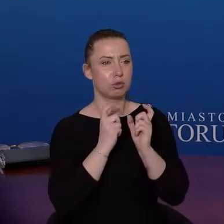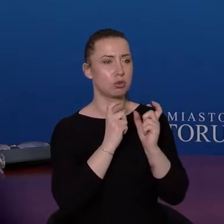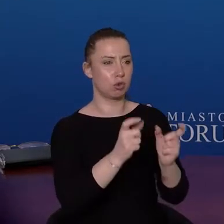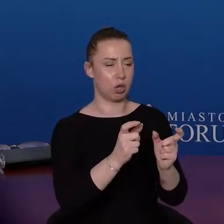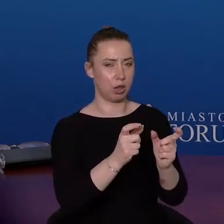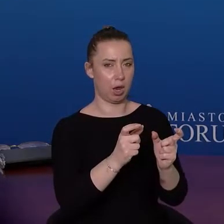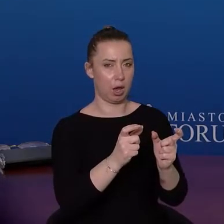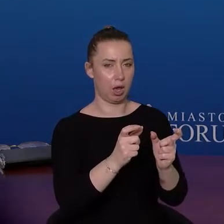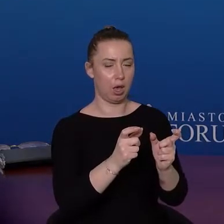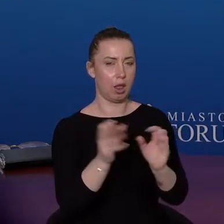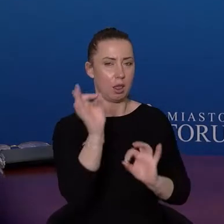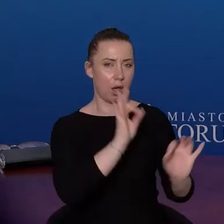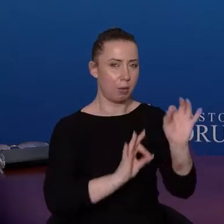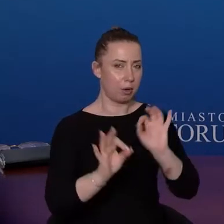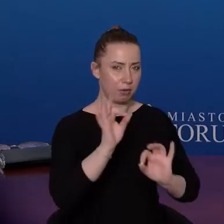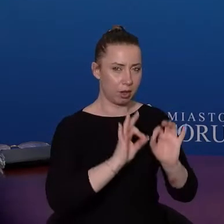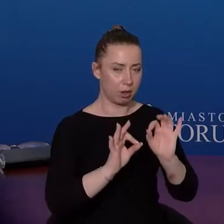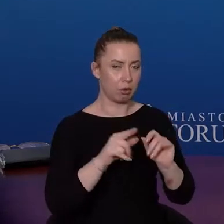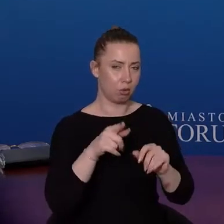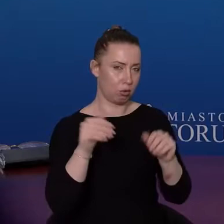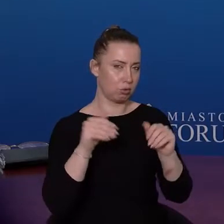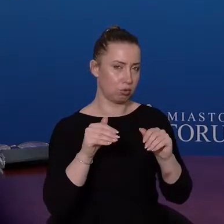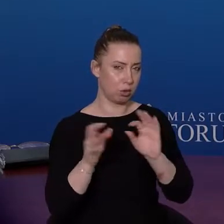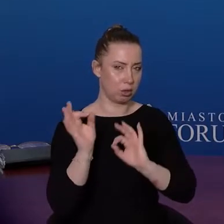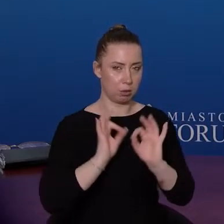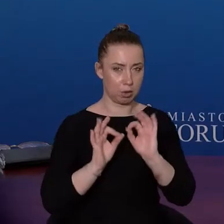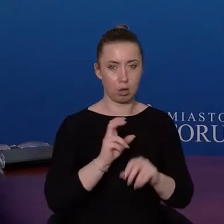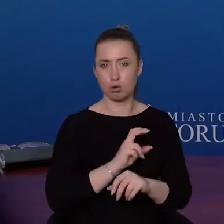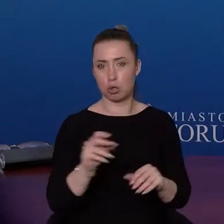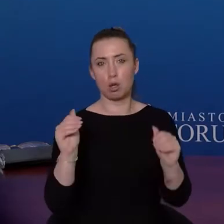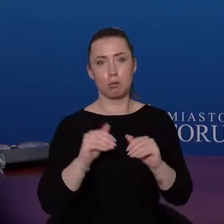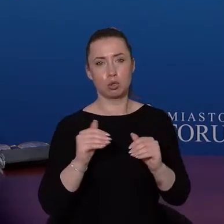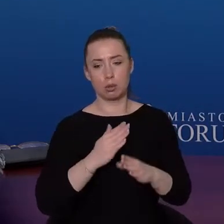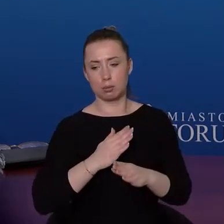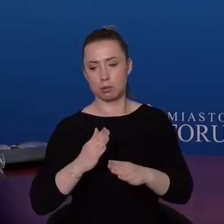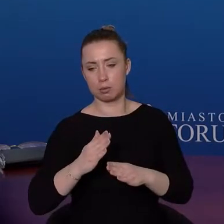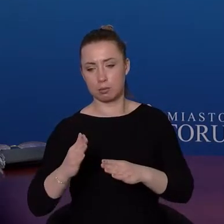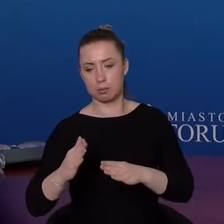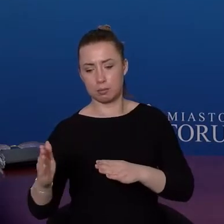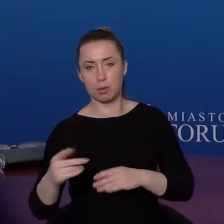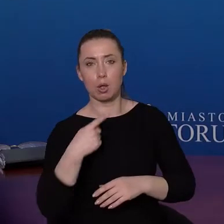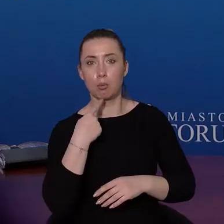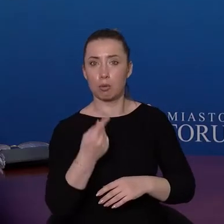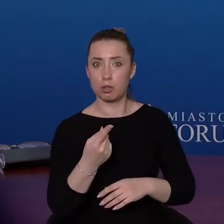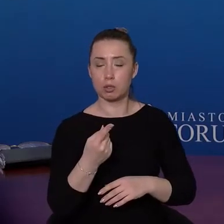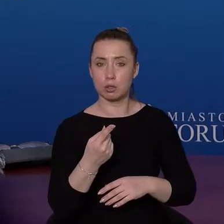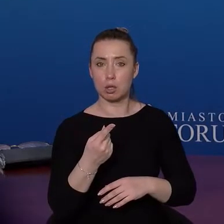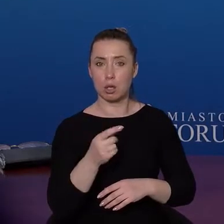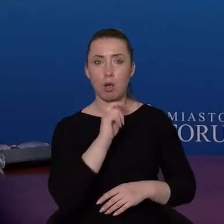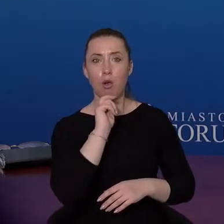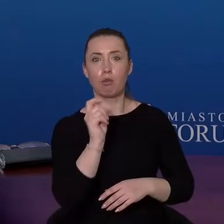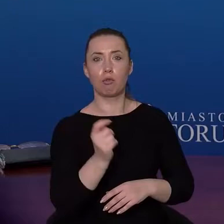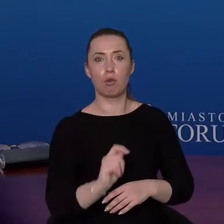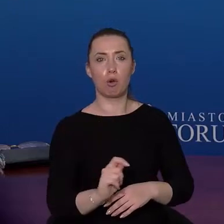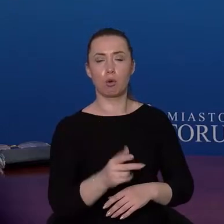usuwane, a więc to także jest możliwe. Czy możemy posuwać się dalej i powiedzieć sobie, w ogóle